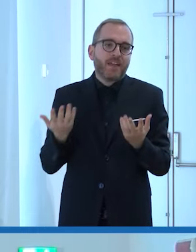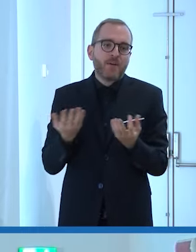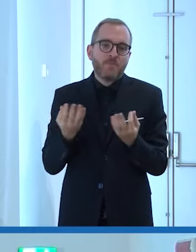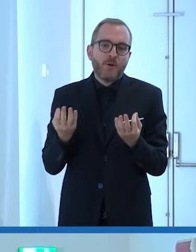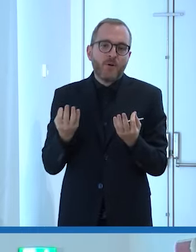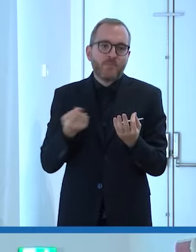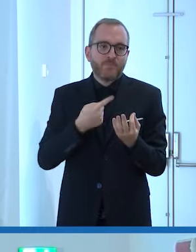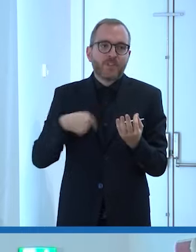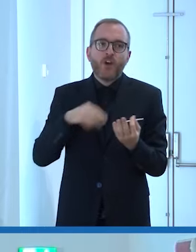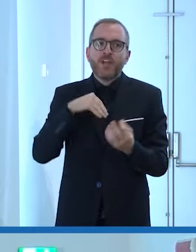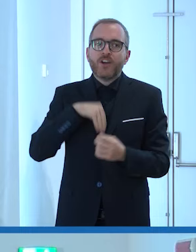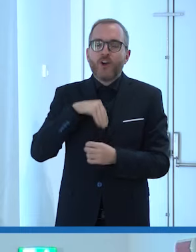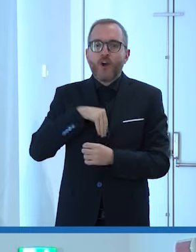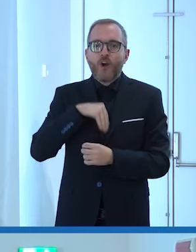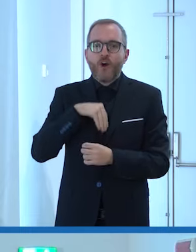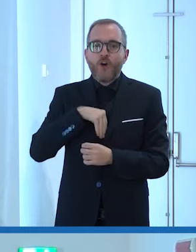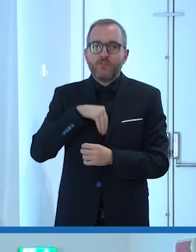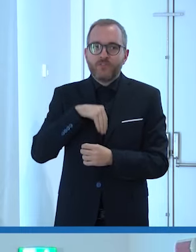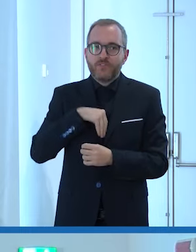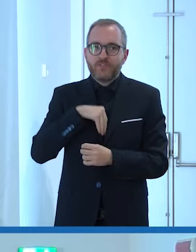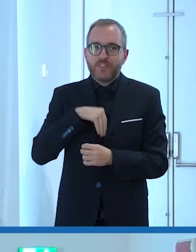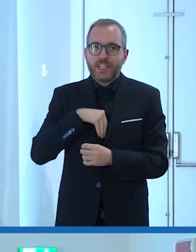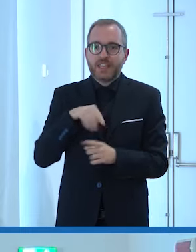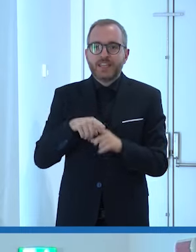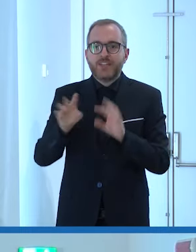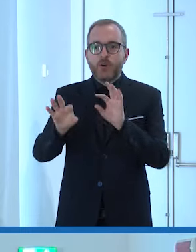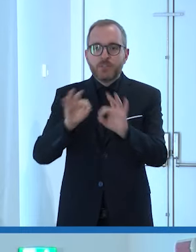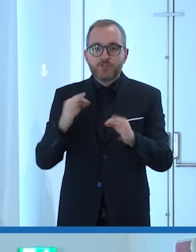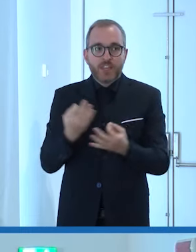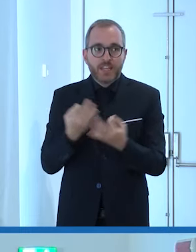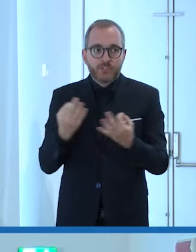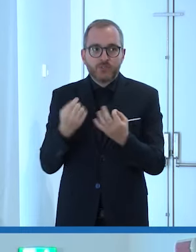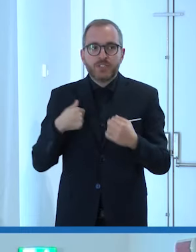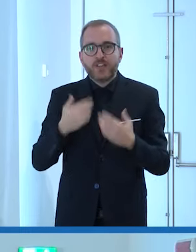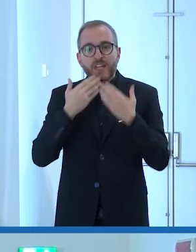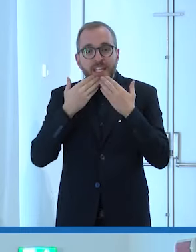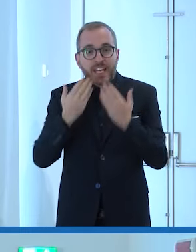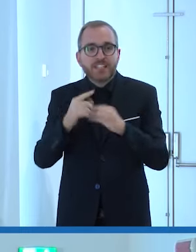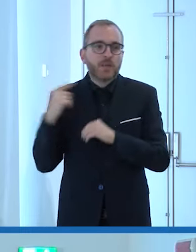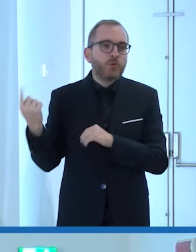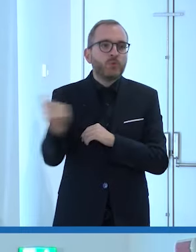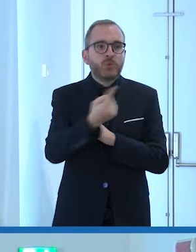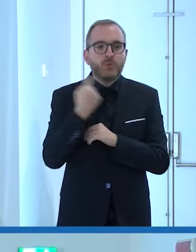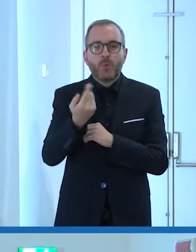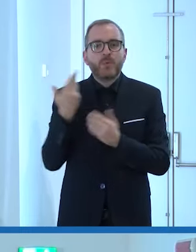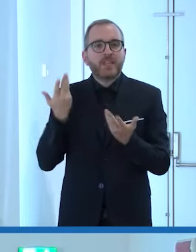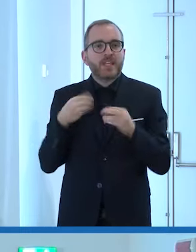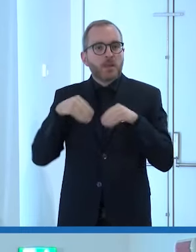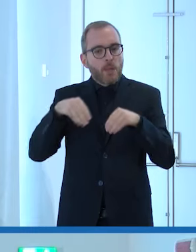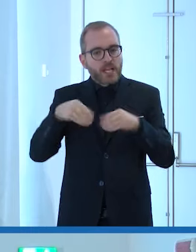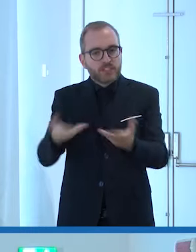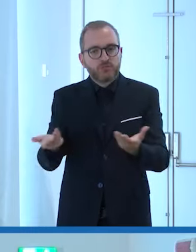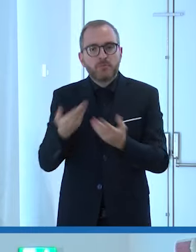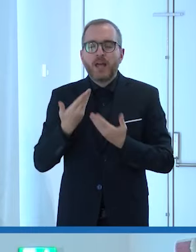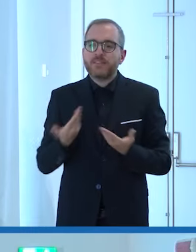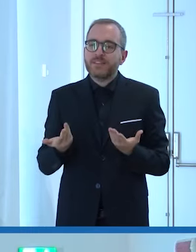siamo convinti di aver fatto una scelta giusta. ringraziamo però tutti quelli che hanno partecipato e ci aspettiamo